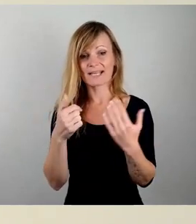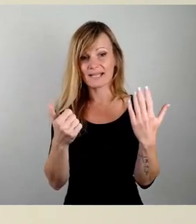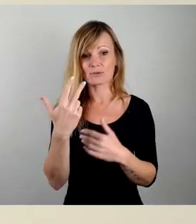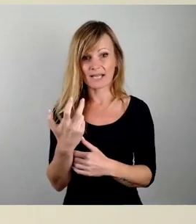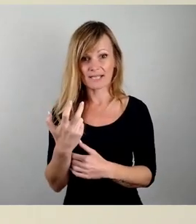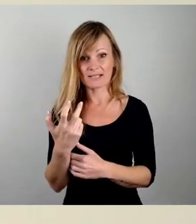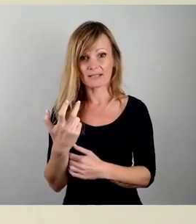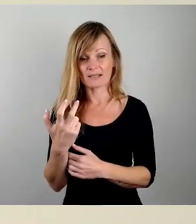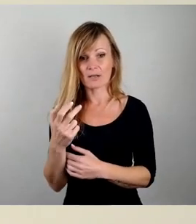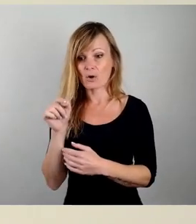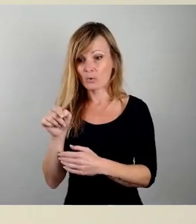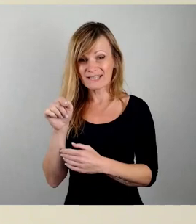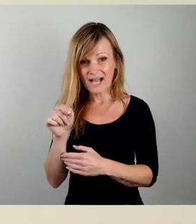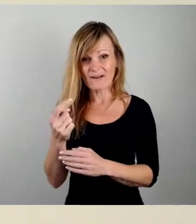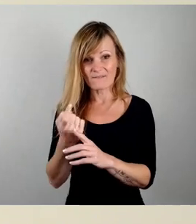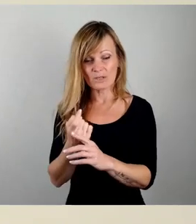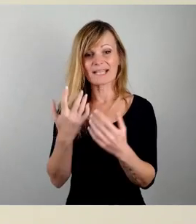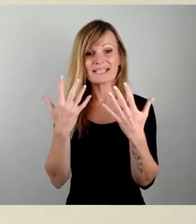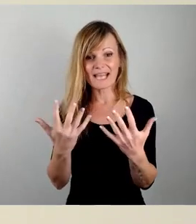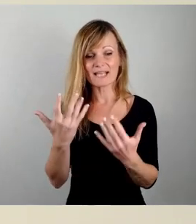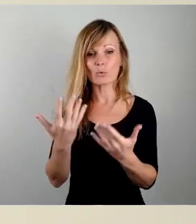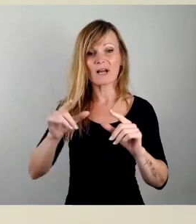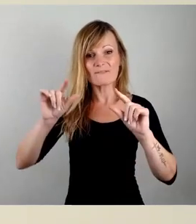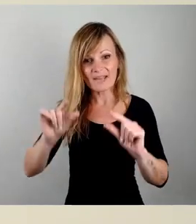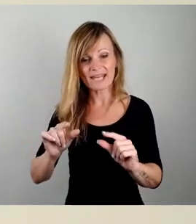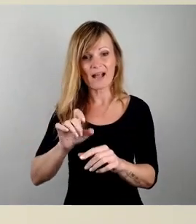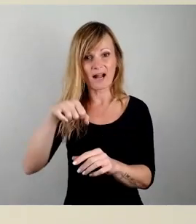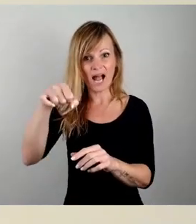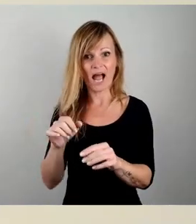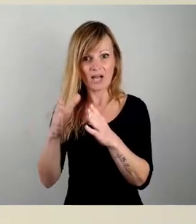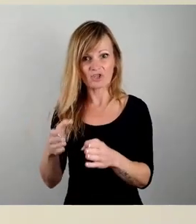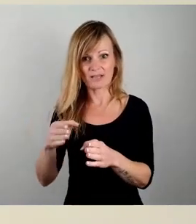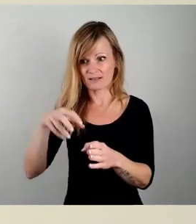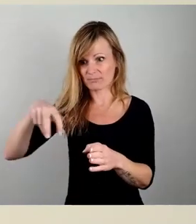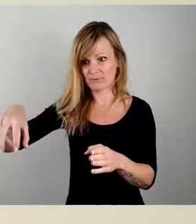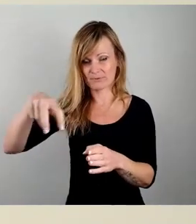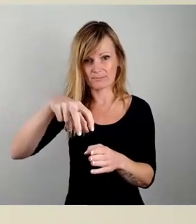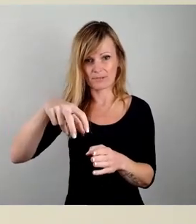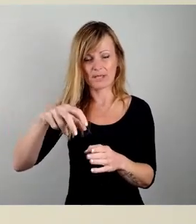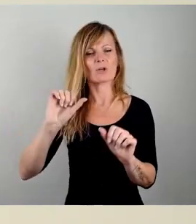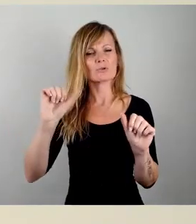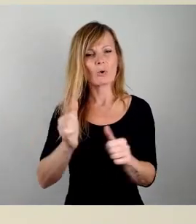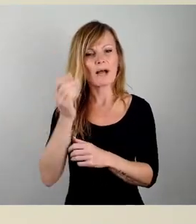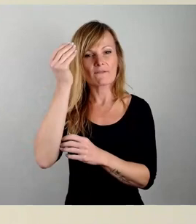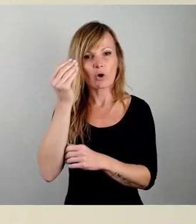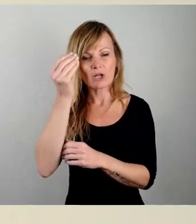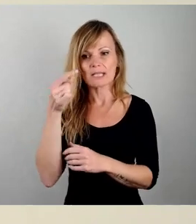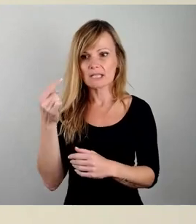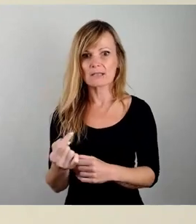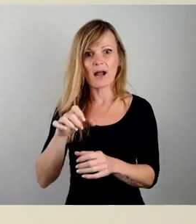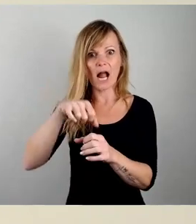wenige Garagen drauf sind. Um auch nochmal eine Vorstellung zu haben, im Sinne von, hier wären ganze Garagenhöfe,